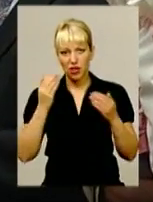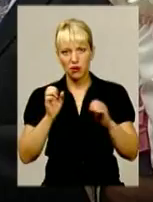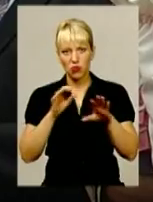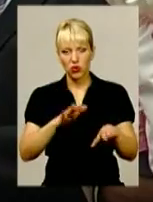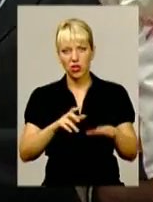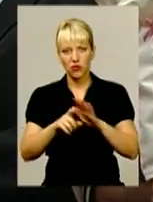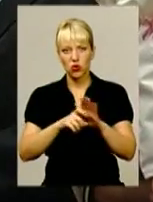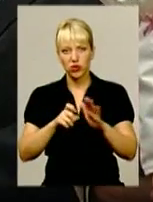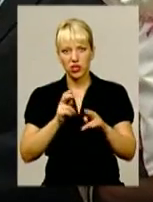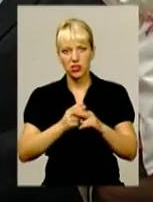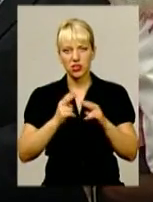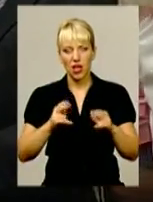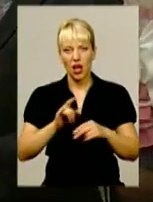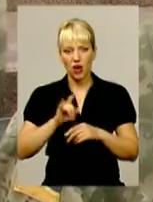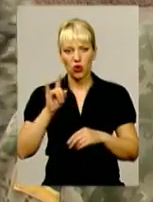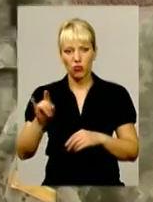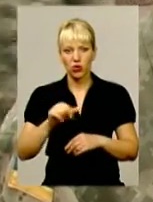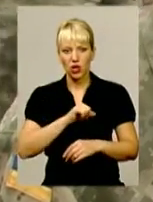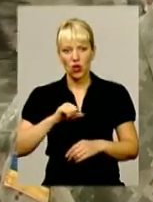аеропорт. Добровольцем пішов воювати.